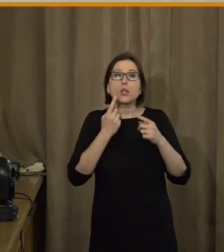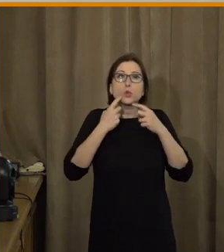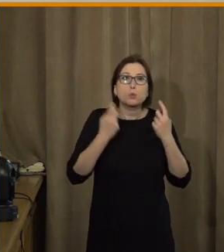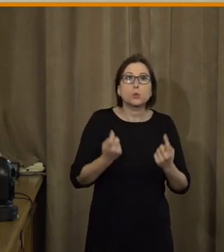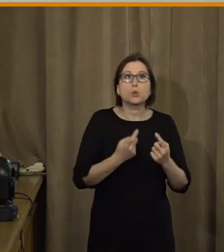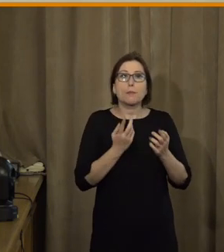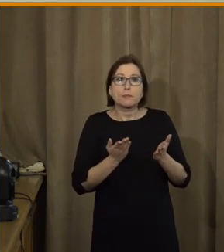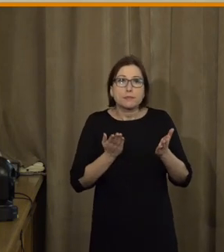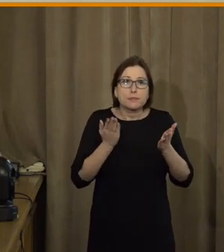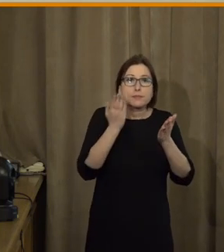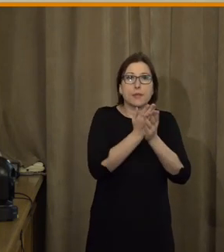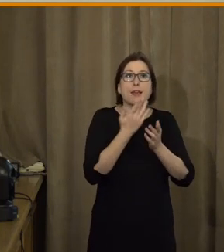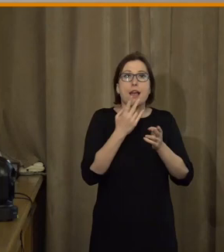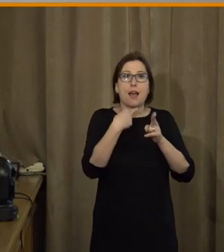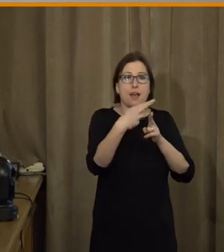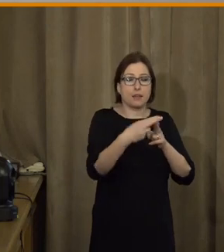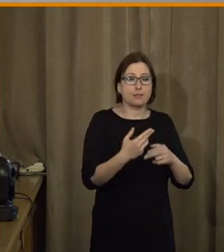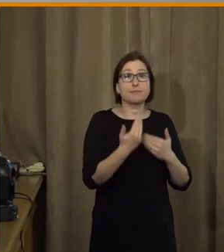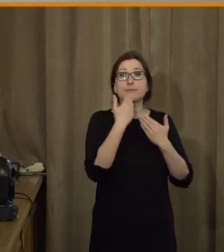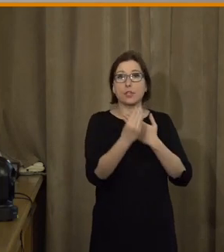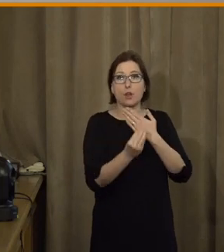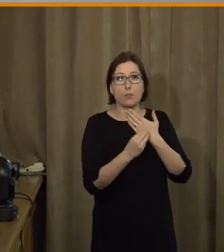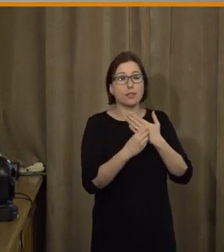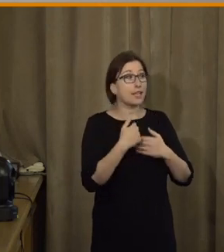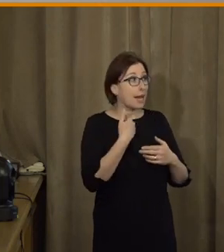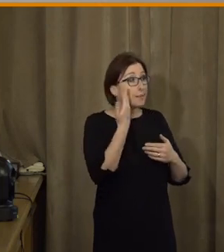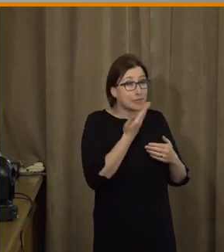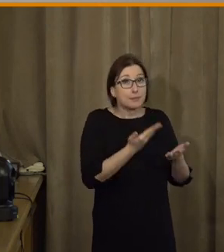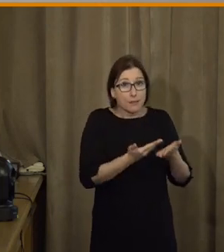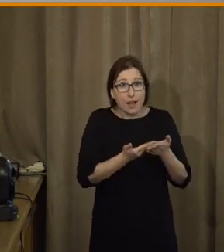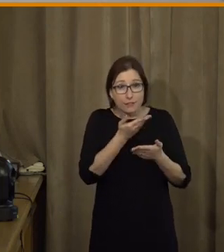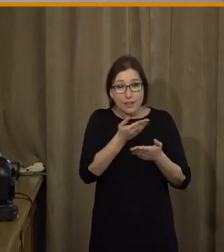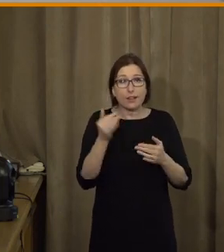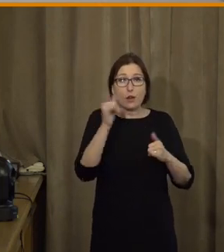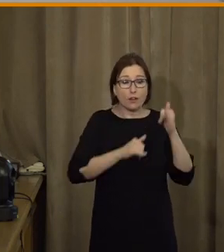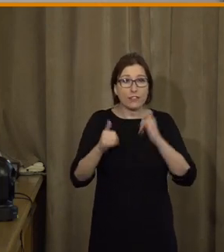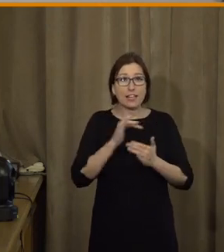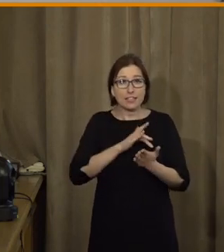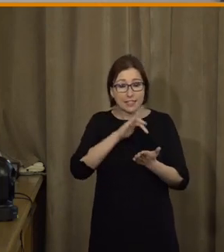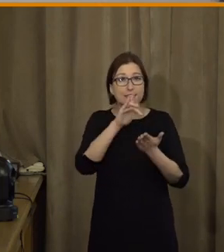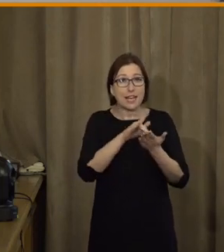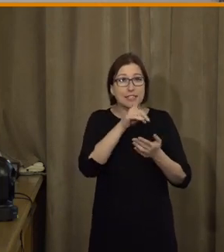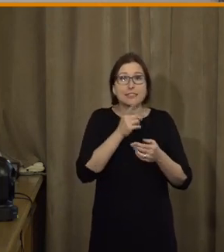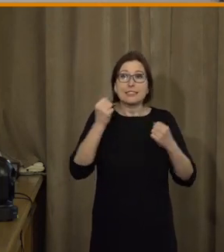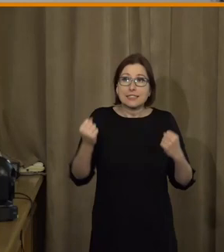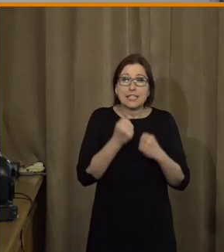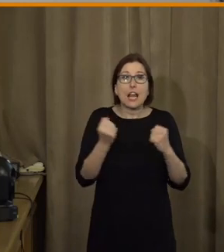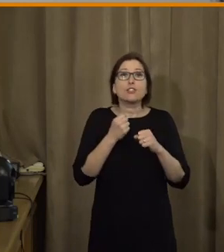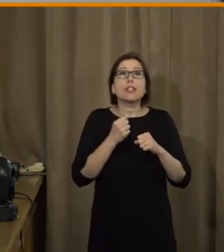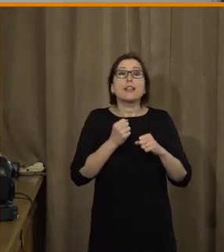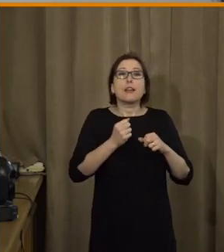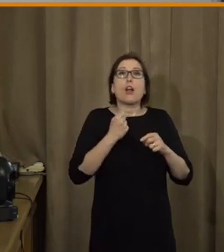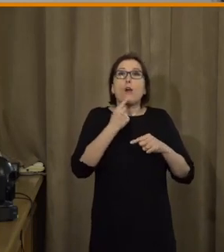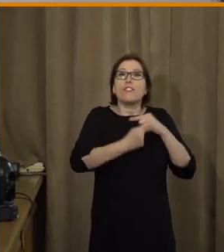rozumně zužitkovat. Děkuji moc za komentář. Já si myslím, že právě toto sympozium jde v tom směru, že se snažíme ten pokrok